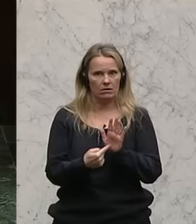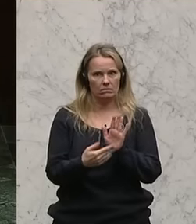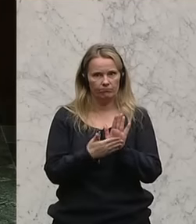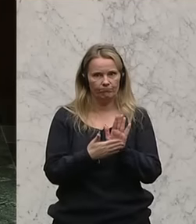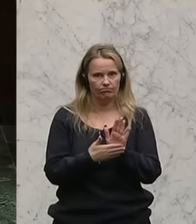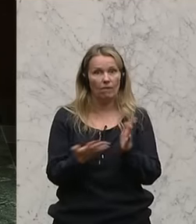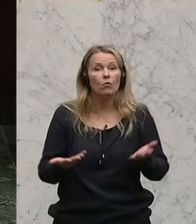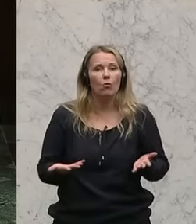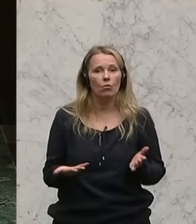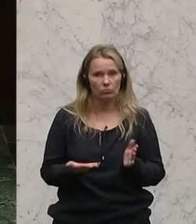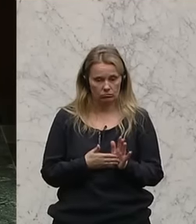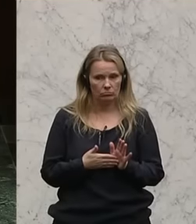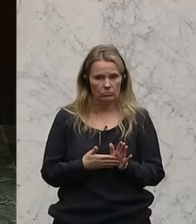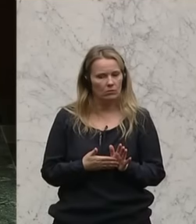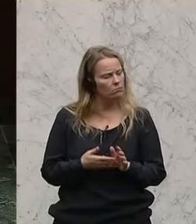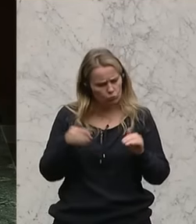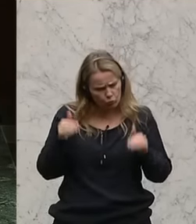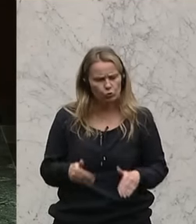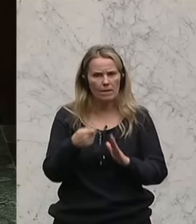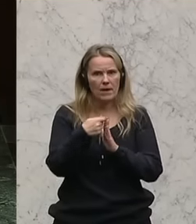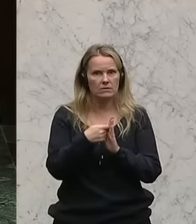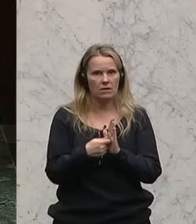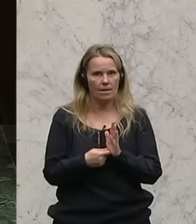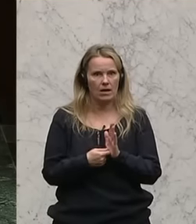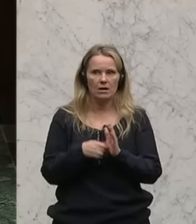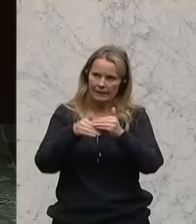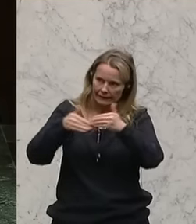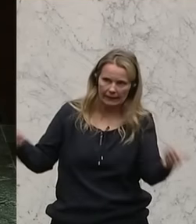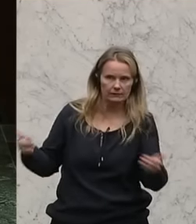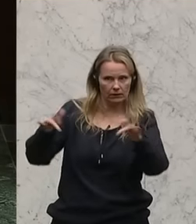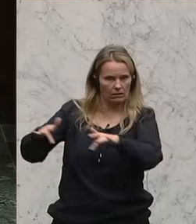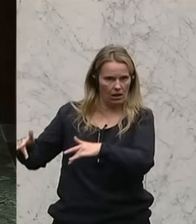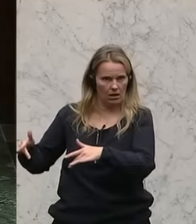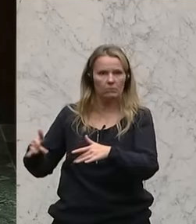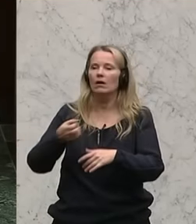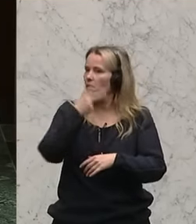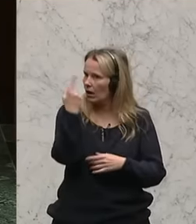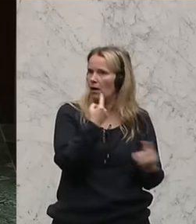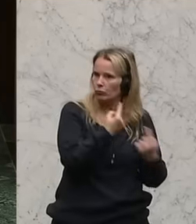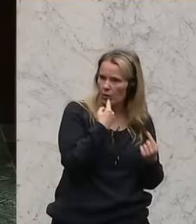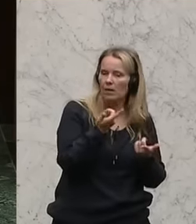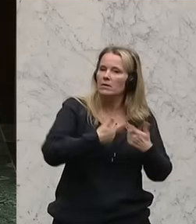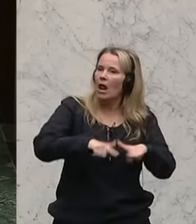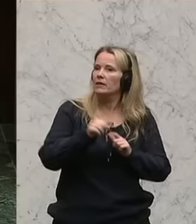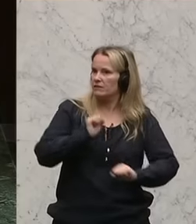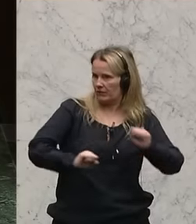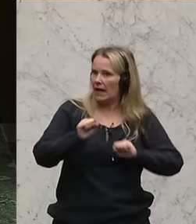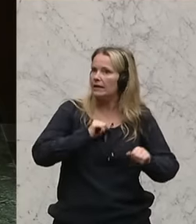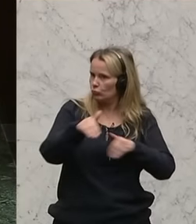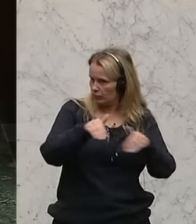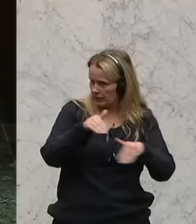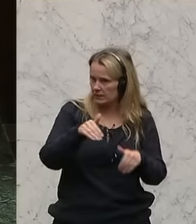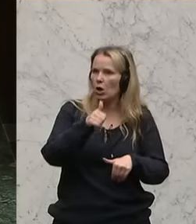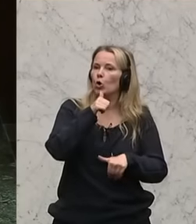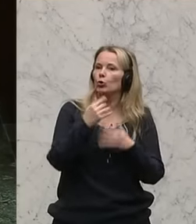sein. Dann hat es hier notwendige Maßnahmen auch an der Grenze zu geben, in Absprache auch mit dem Landesverteidigungsminister hier die grüne